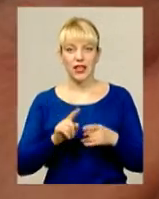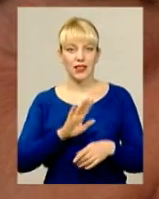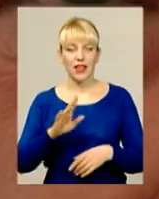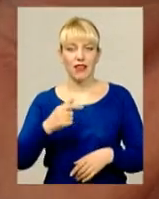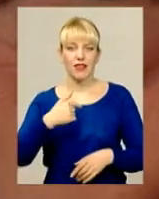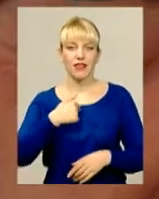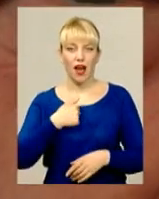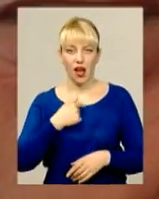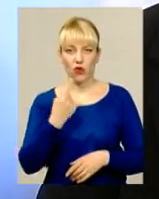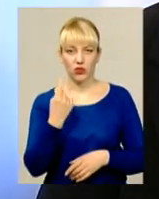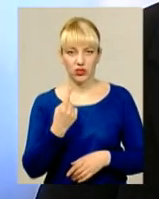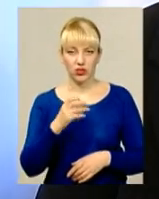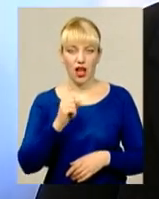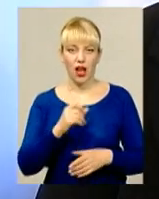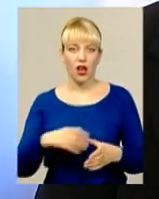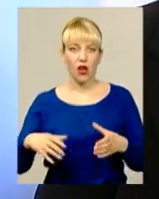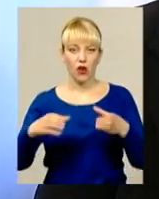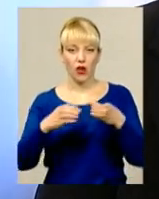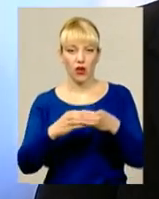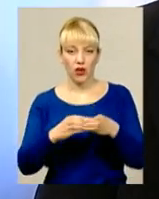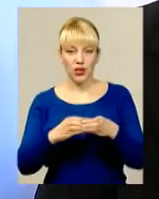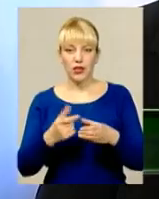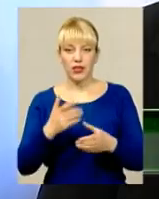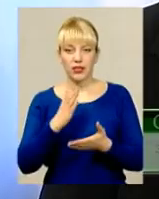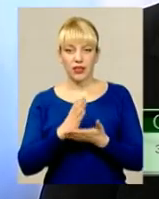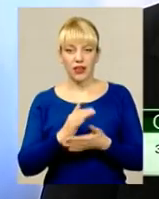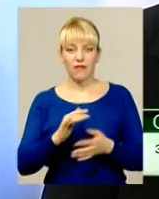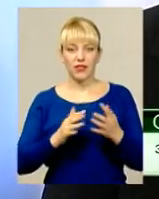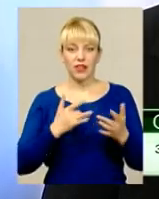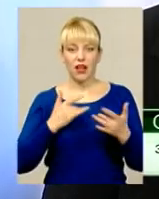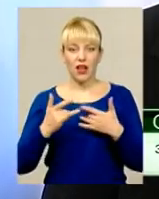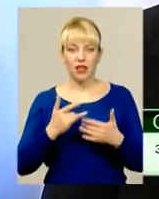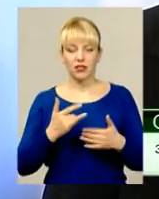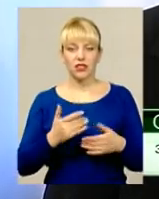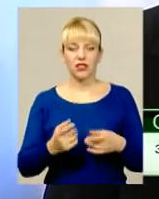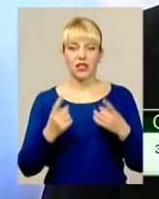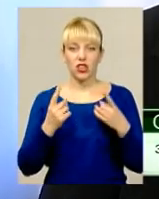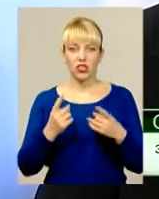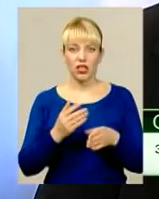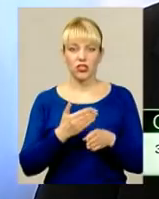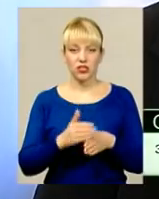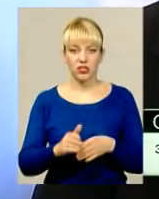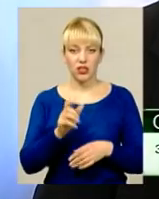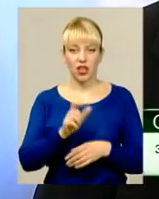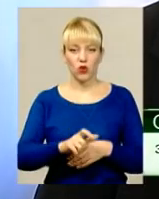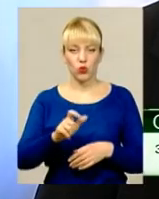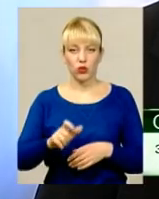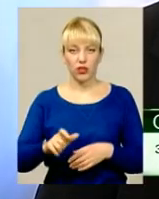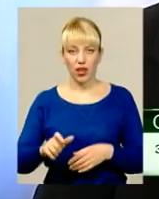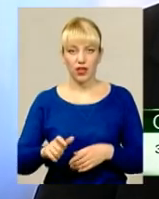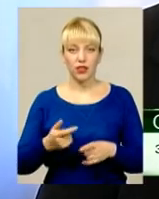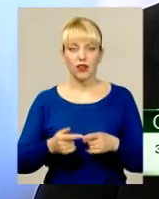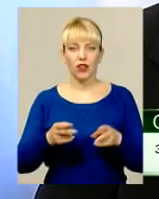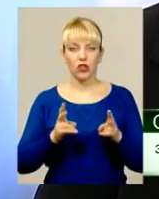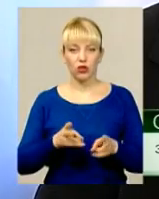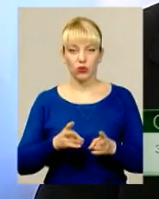акторський ансамбль. В театрі є значна частина людей, вже старшого покоління, середнього покоління,